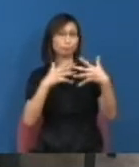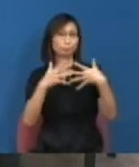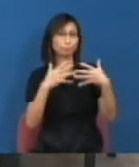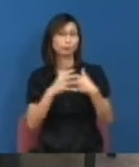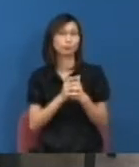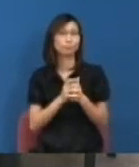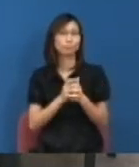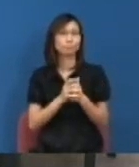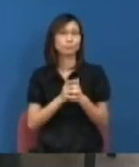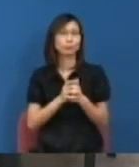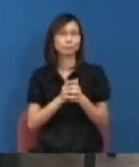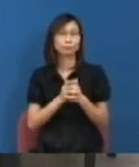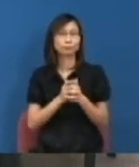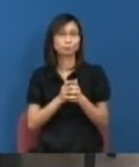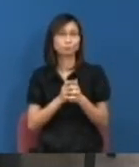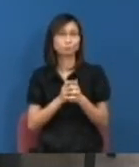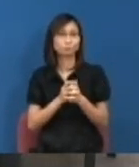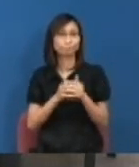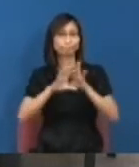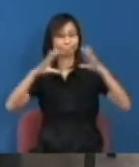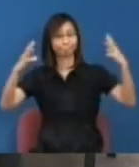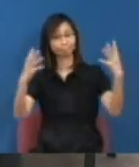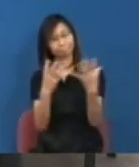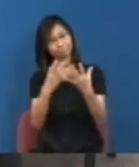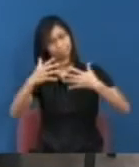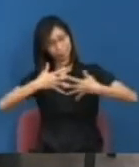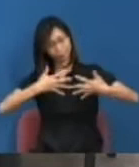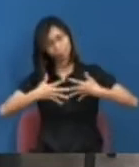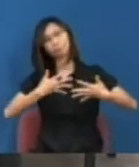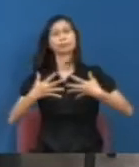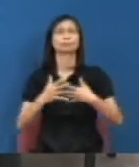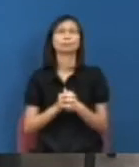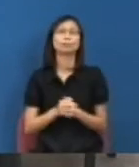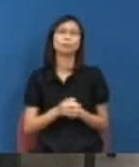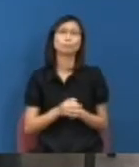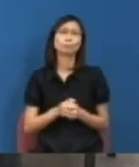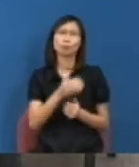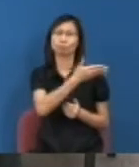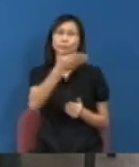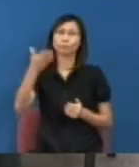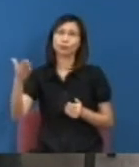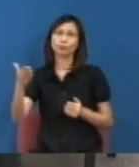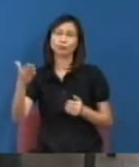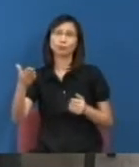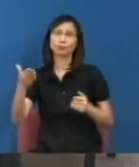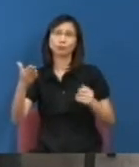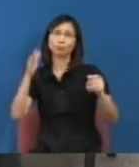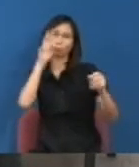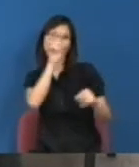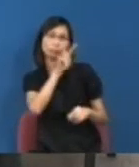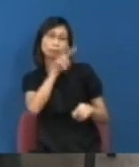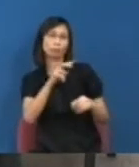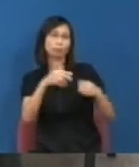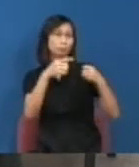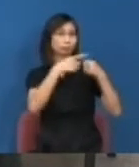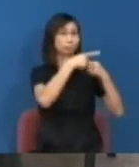當然其實看回整件事件現在大家針對的兩個關鍵人物第一就是徐